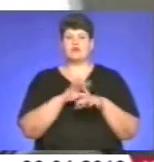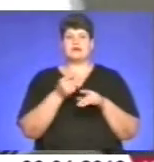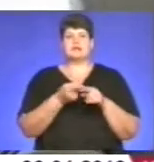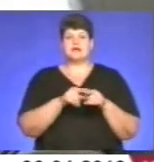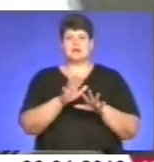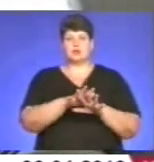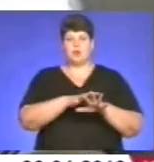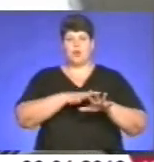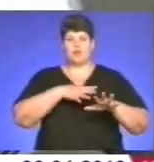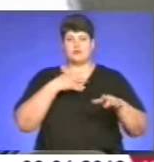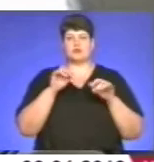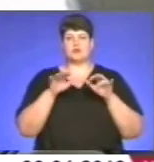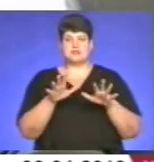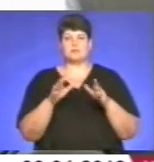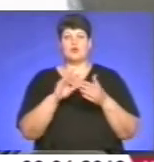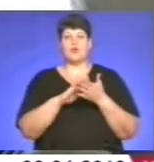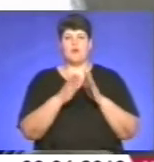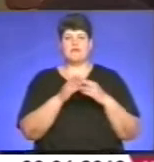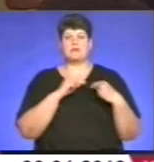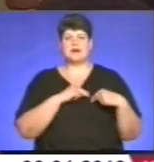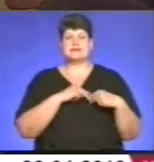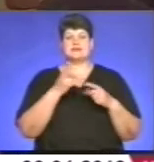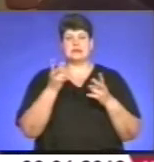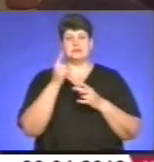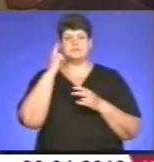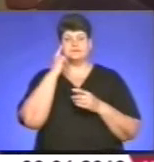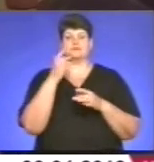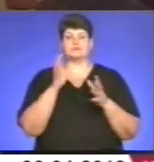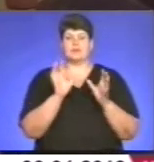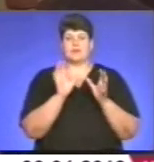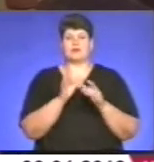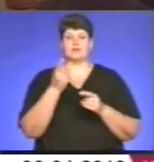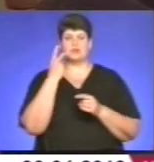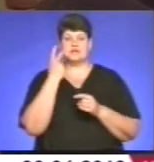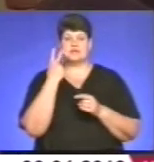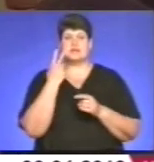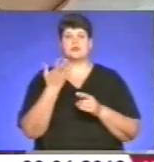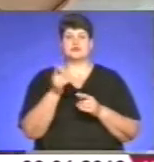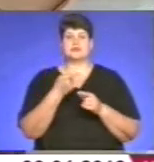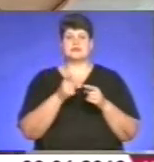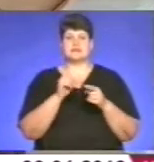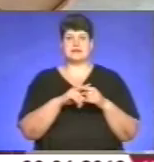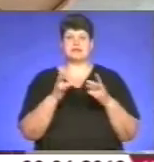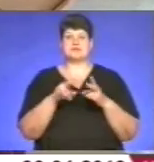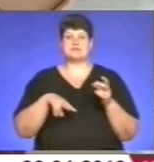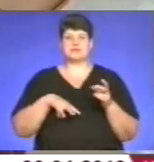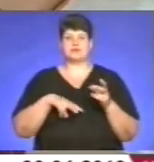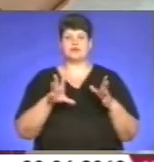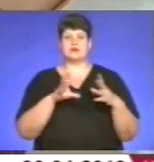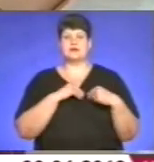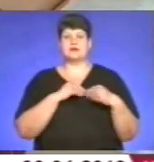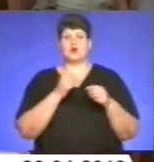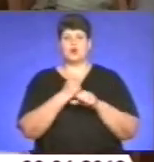умови праці слід дбати постійно. Остаточно це питання вирішиться лише за умови співпраці між адміністративними органами,